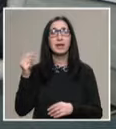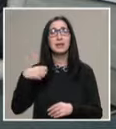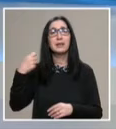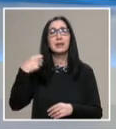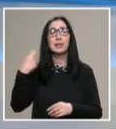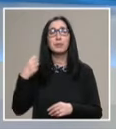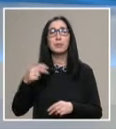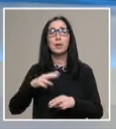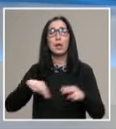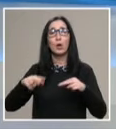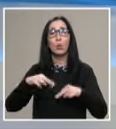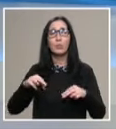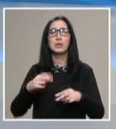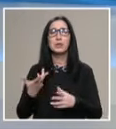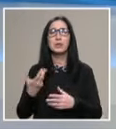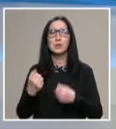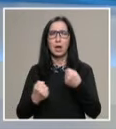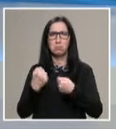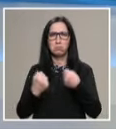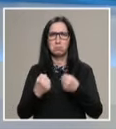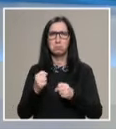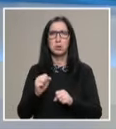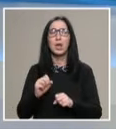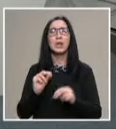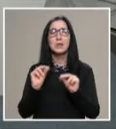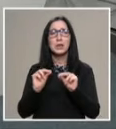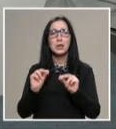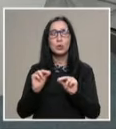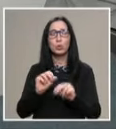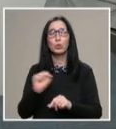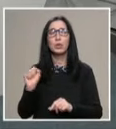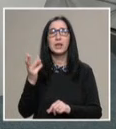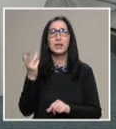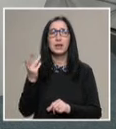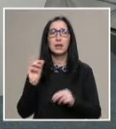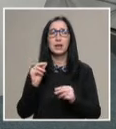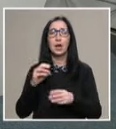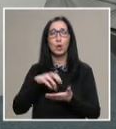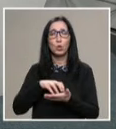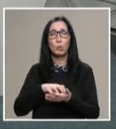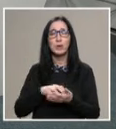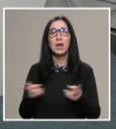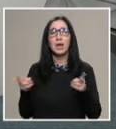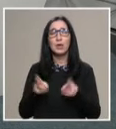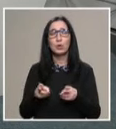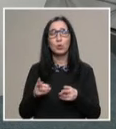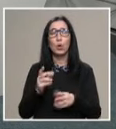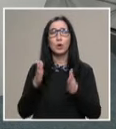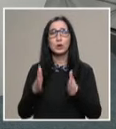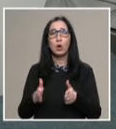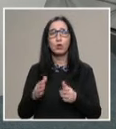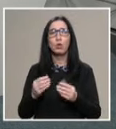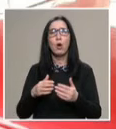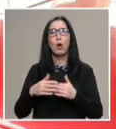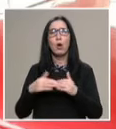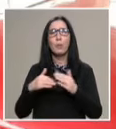на изпитни комисии, за водачи на МПСЕ, за инструктори. И третата група са краткосрочни опреснителни